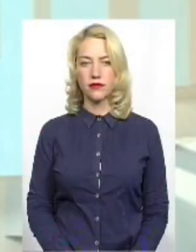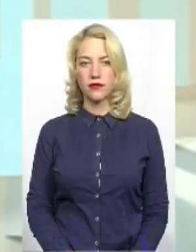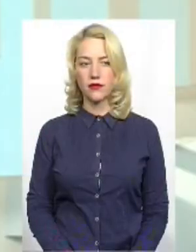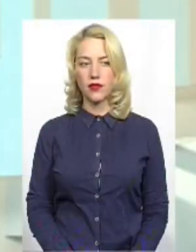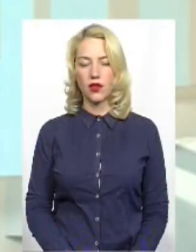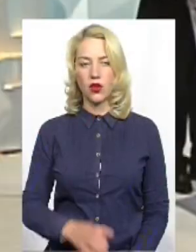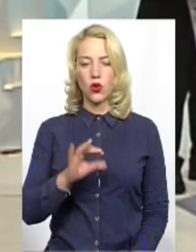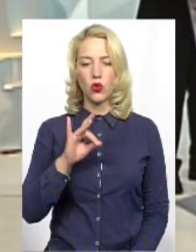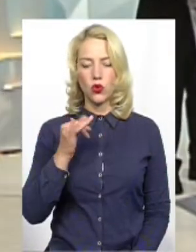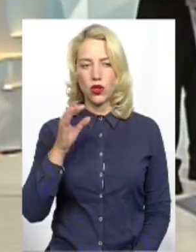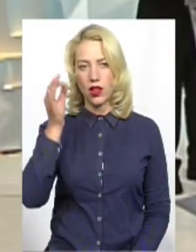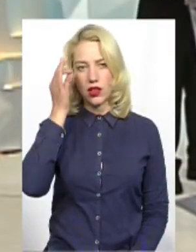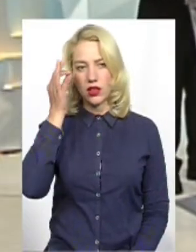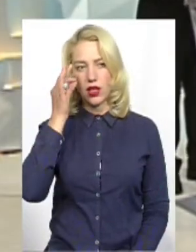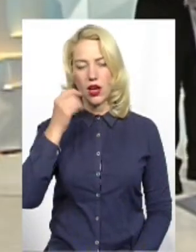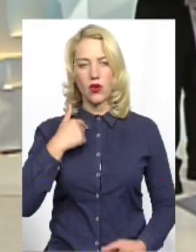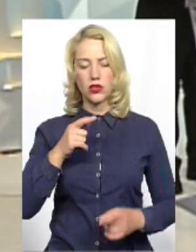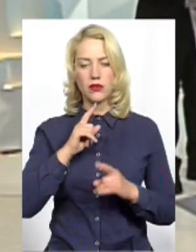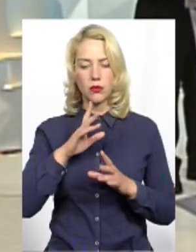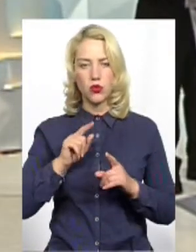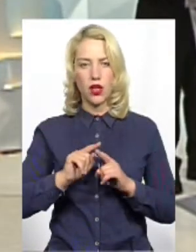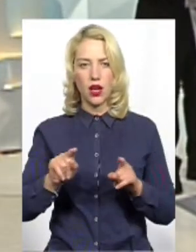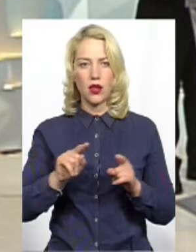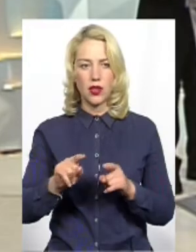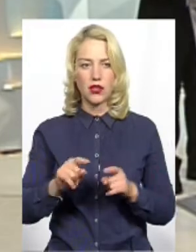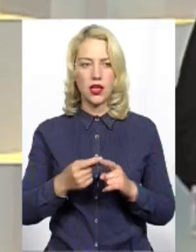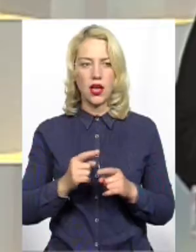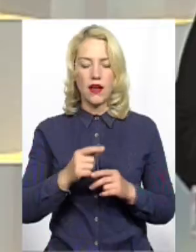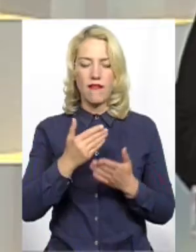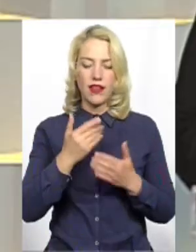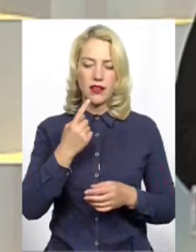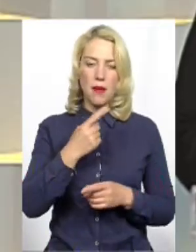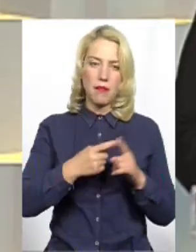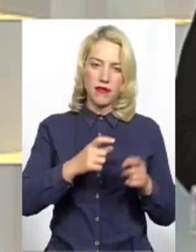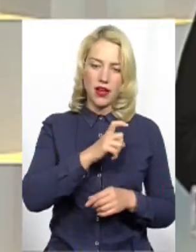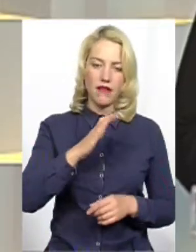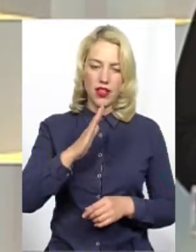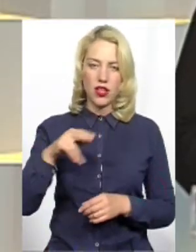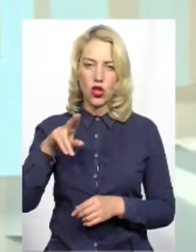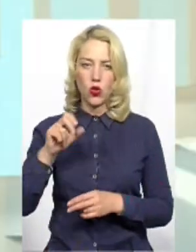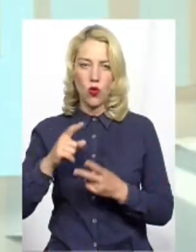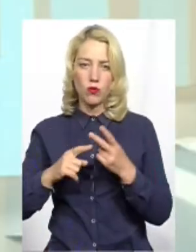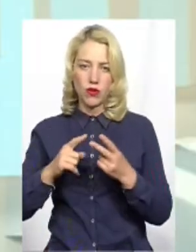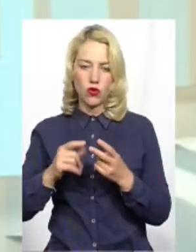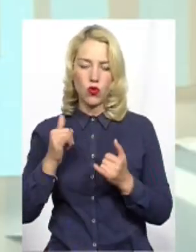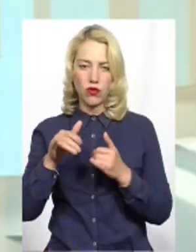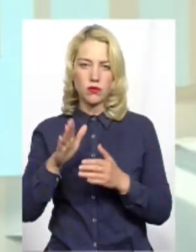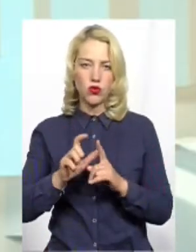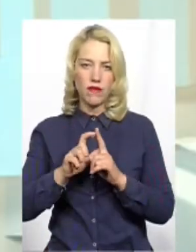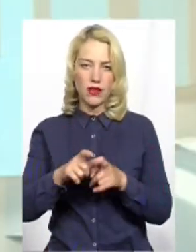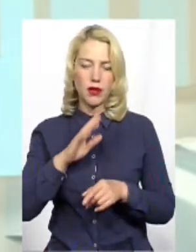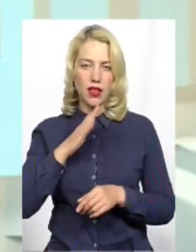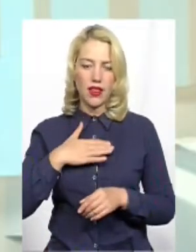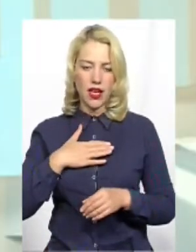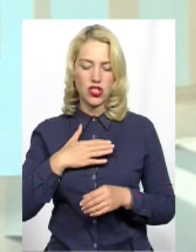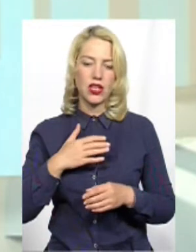Пане Юрію, нагадую, не вдаємося до агітації від пів хвилини до півтори. У вас буде для відповідей на питання, а загалом для нашого із вами спілкування –